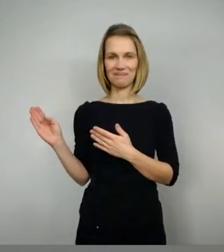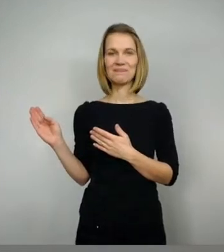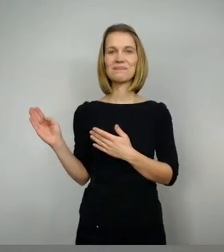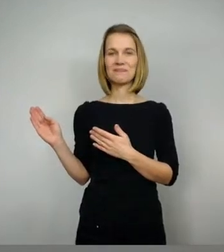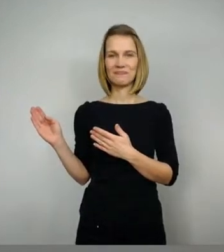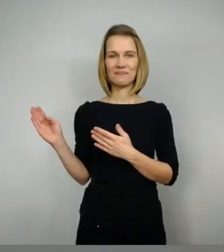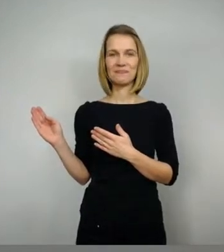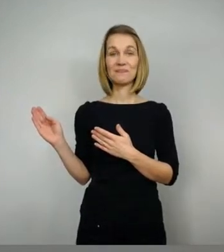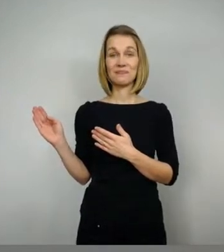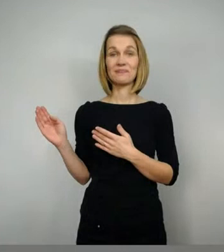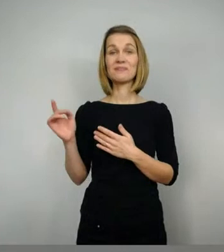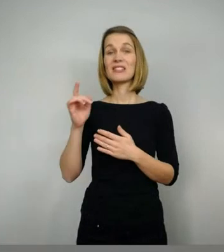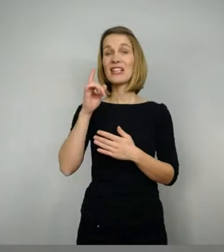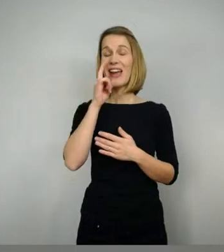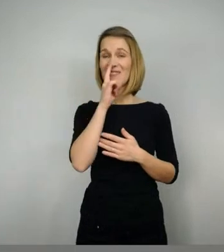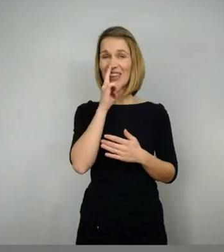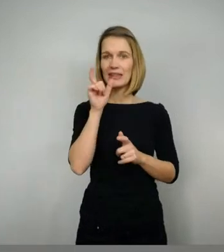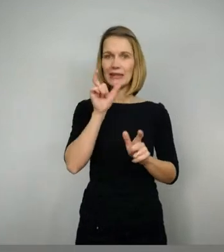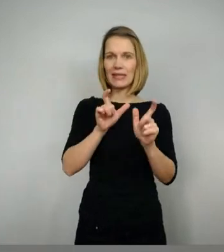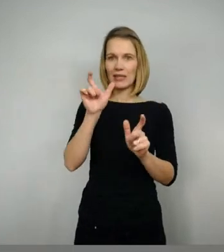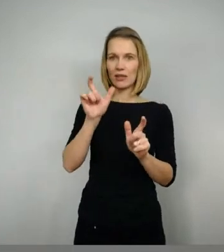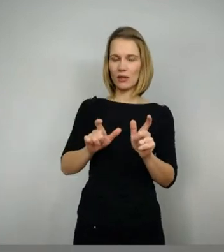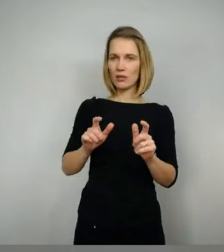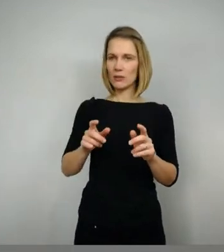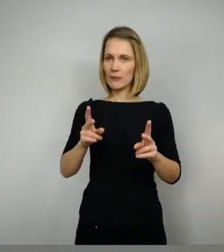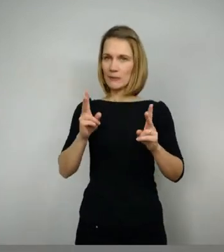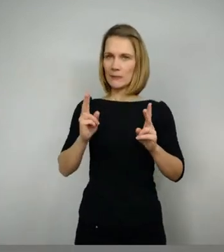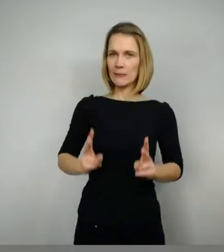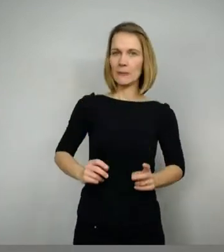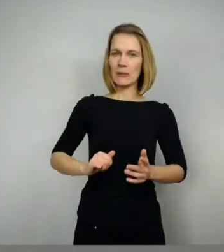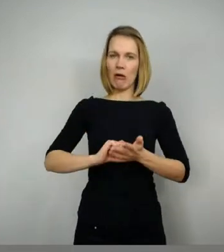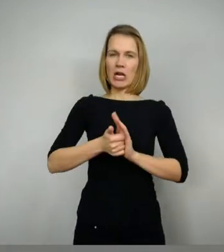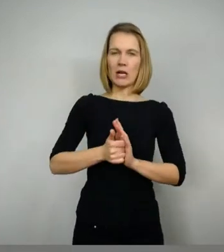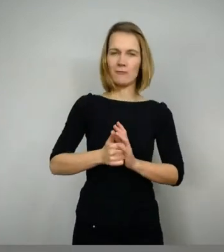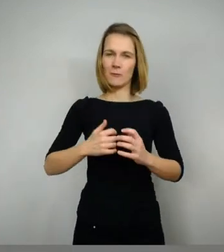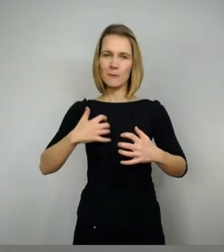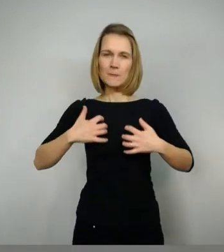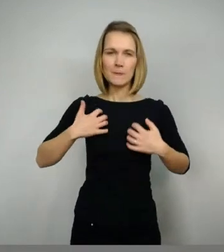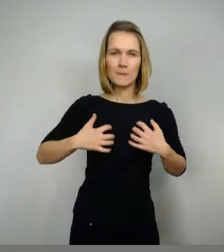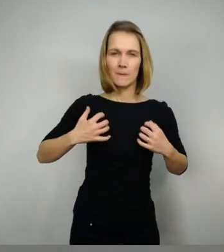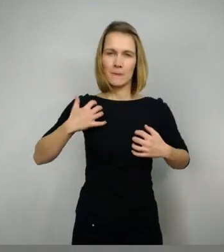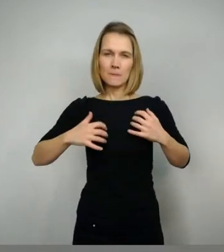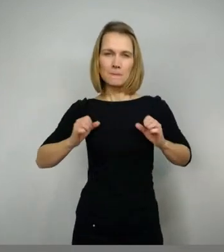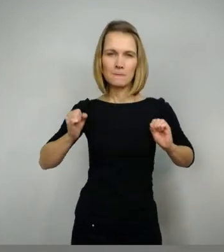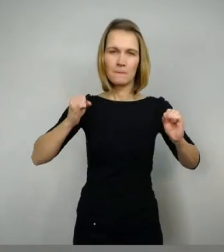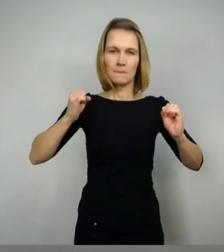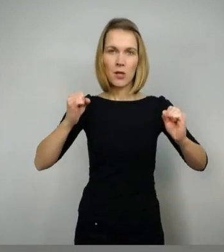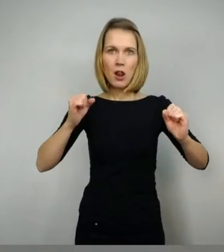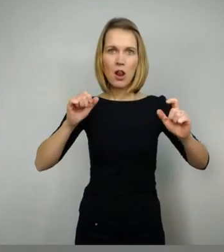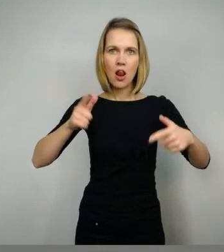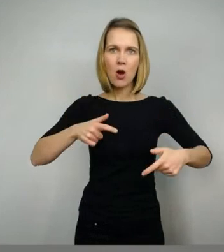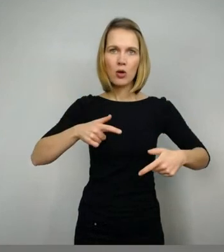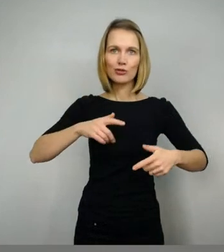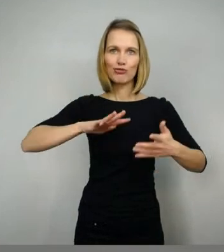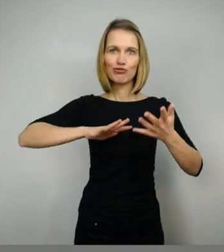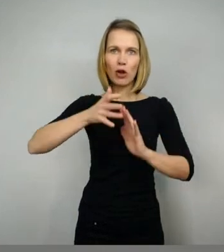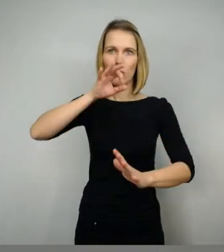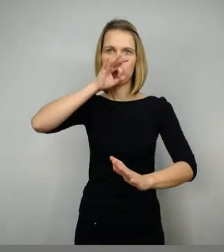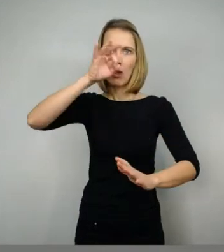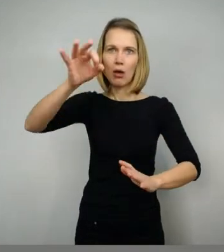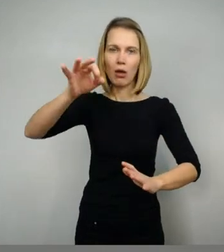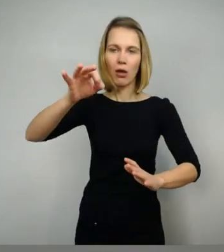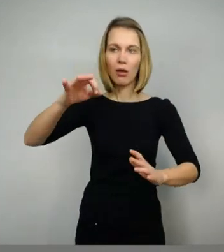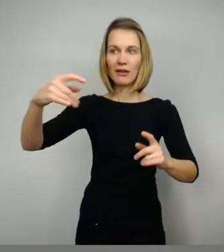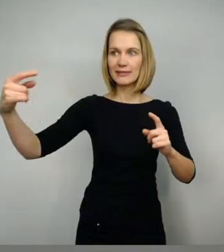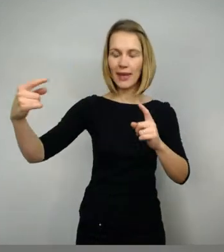Wenn Dietrich richtig in Kampfrage ist, dann fängt er an, Feuer zu speien. Seine Gegner schwitzen, der Schweiß rinnt ihnen